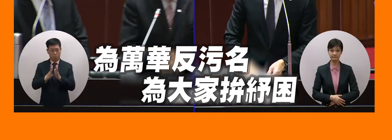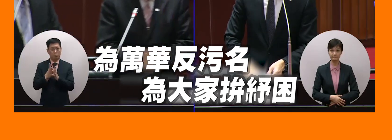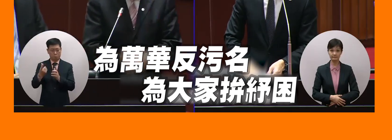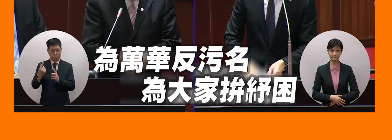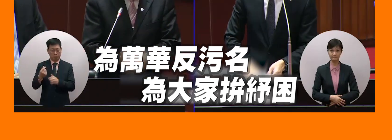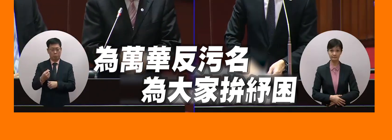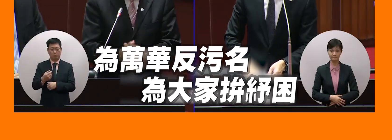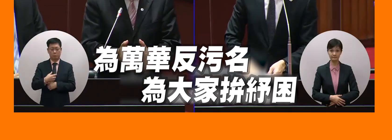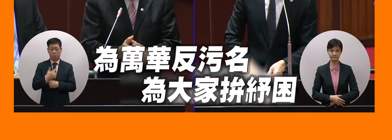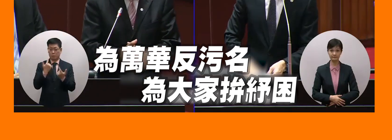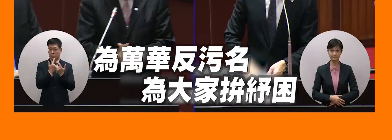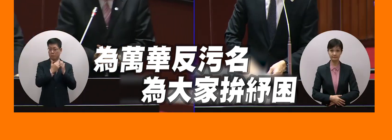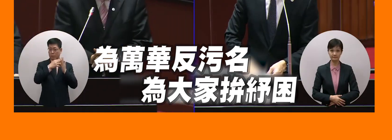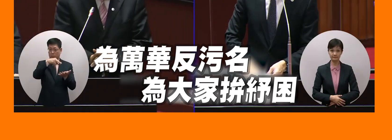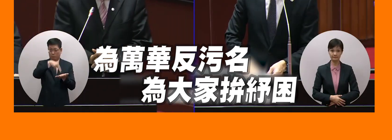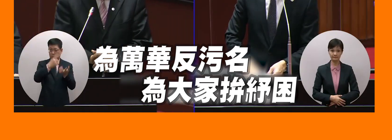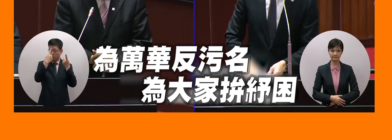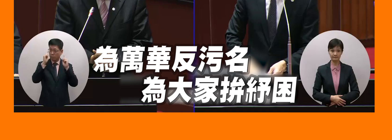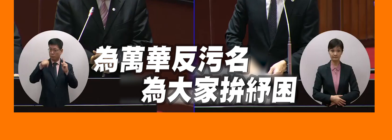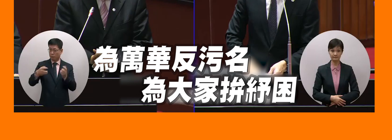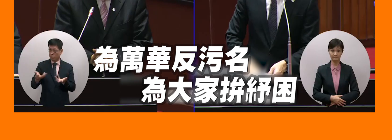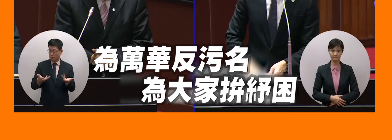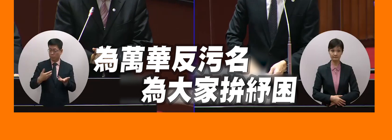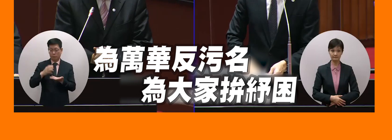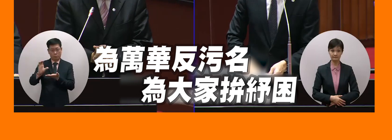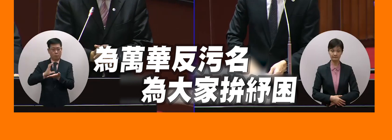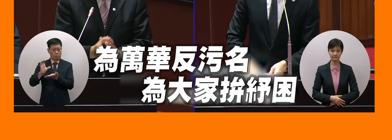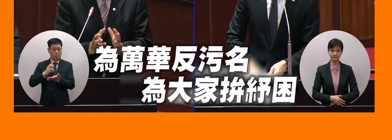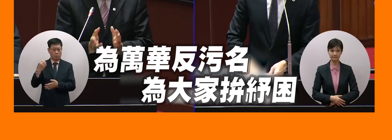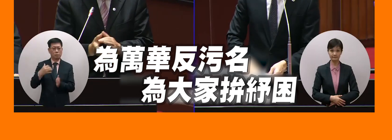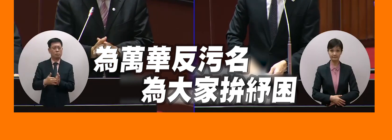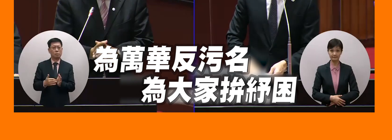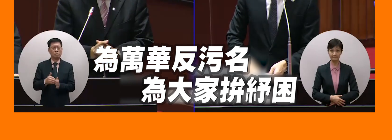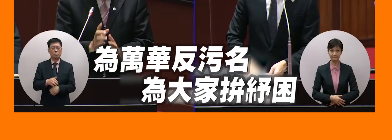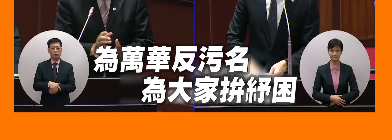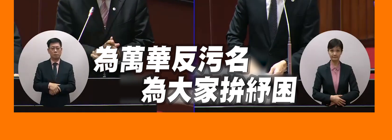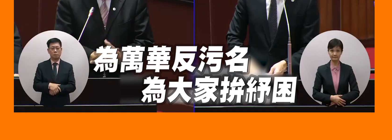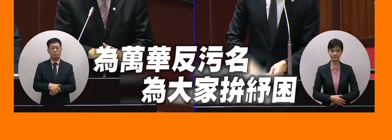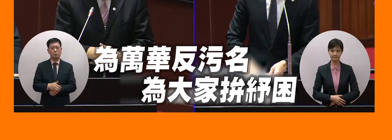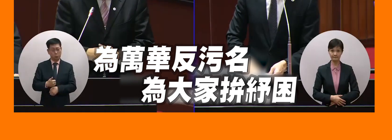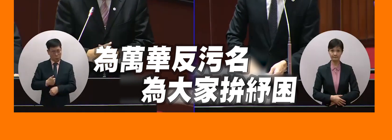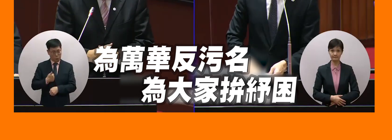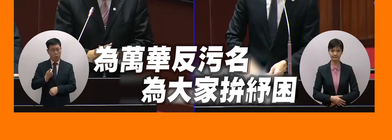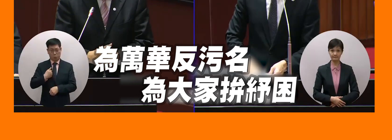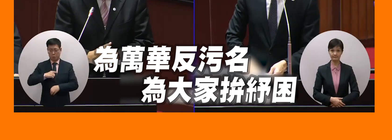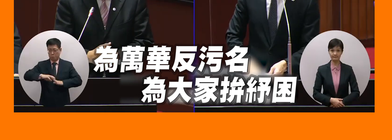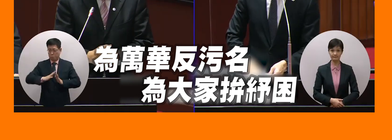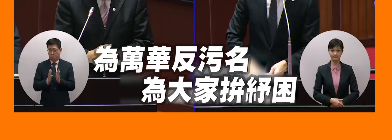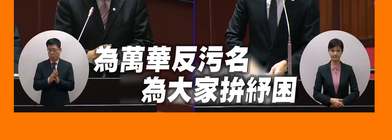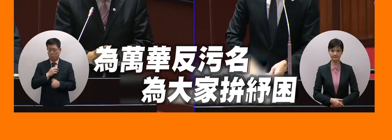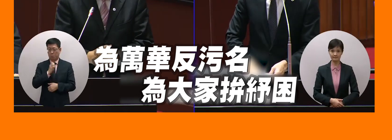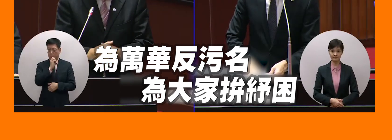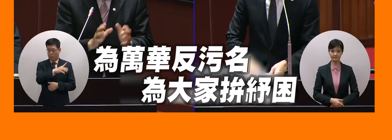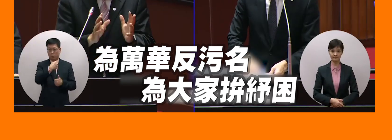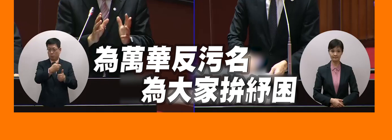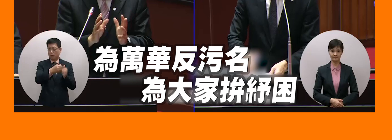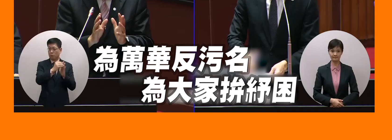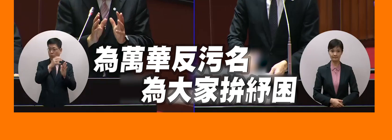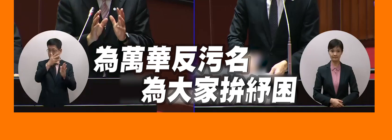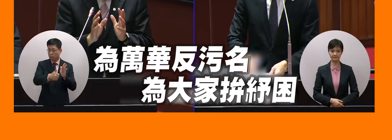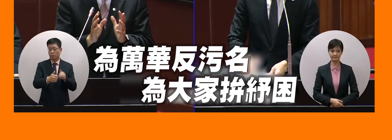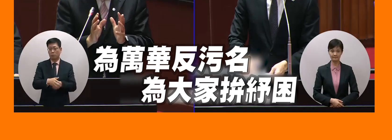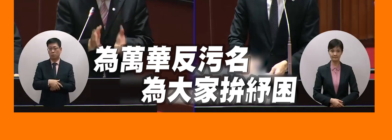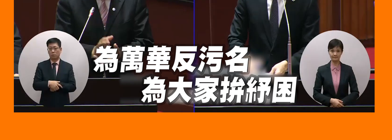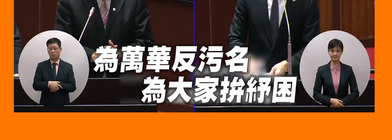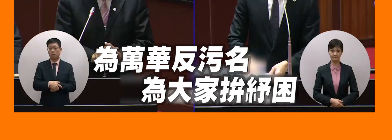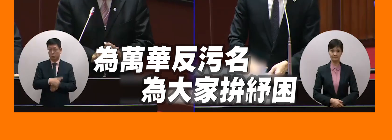特別跟台北市立這個大學的情形跟我說我其實是已經直接跟那個教育局長說他有